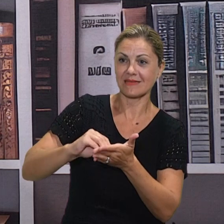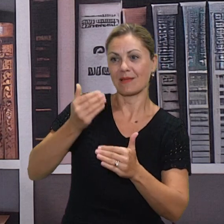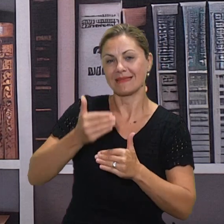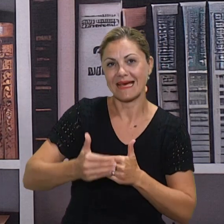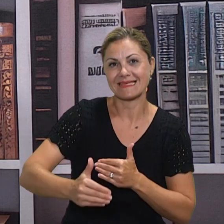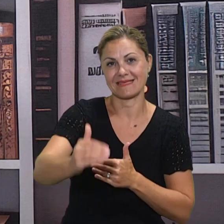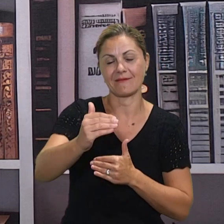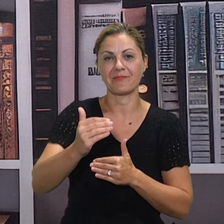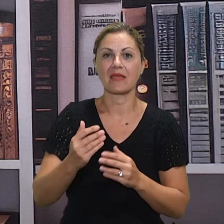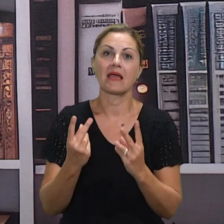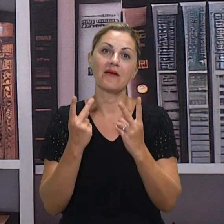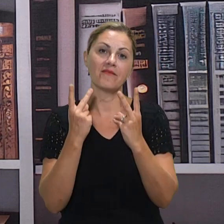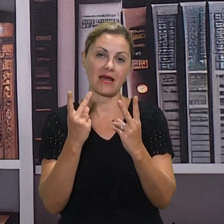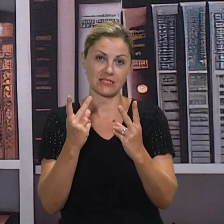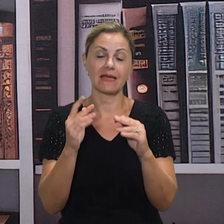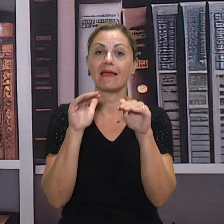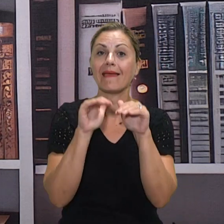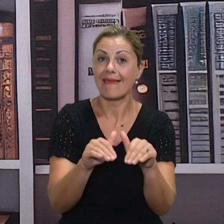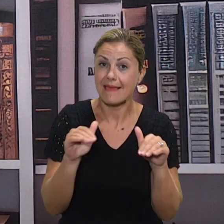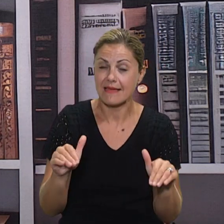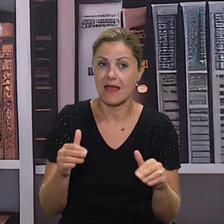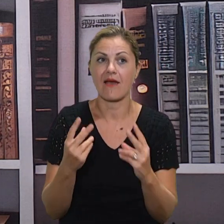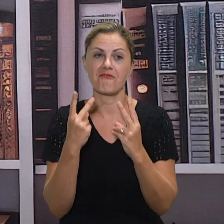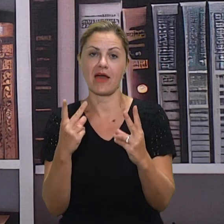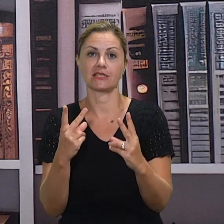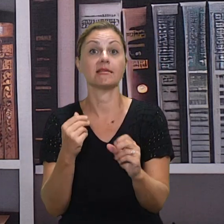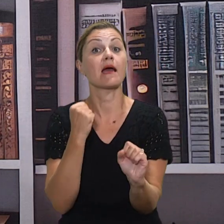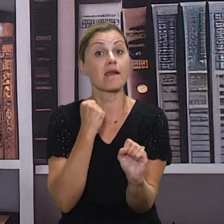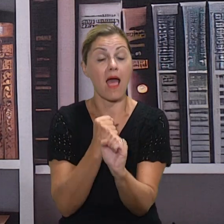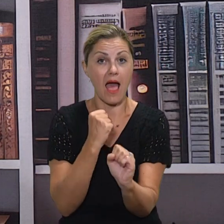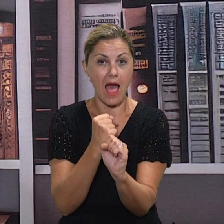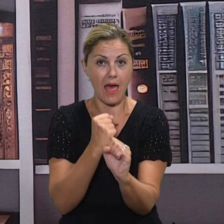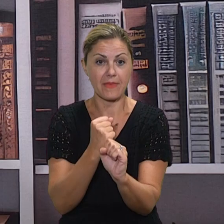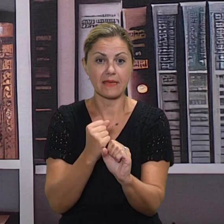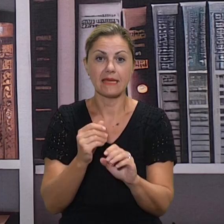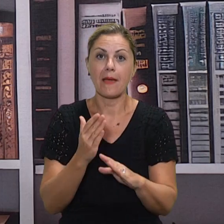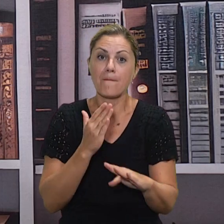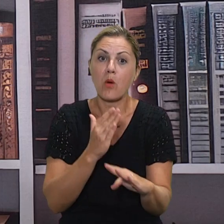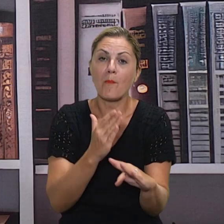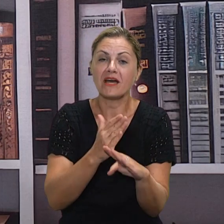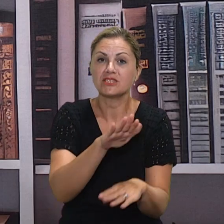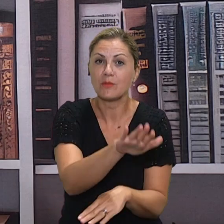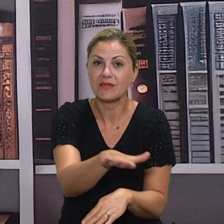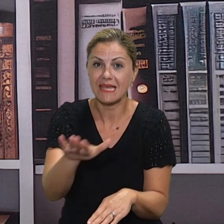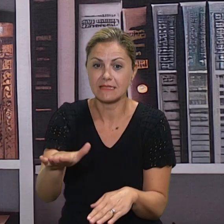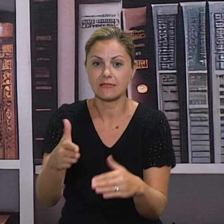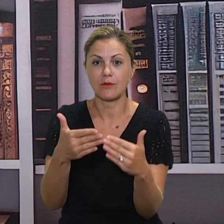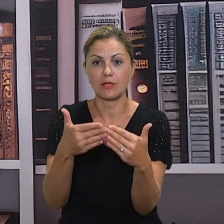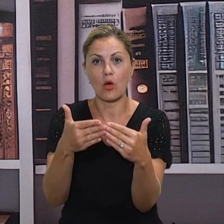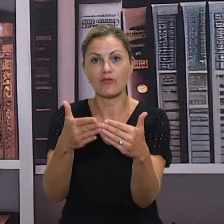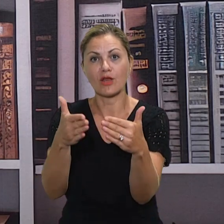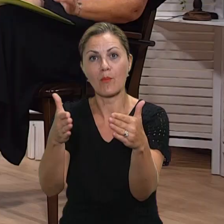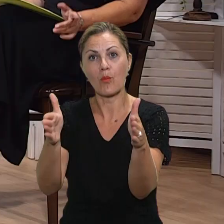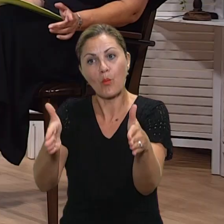Uz puno igre, uz puno rada, zapravo djeca polako ulaze u taj svijet obrazovanja, ulaze u svijet